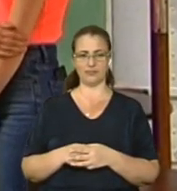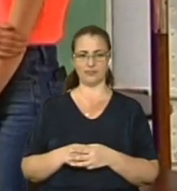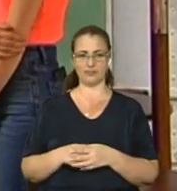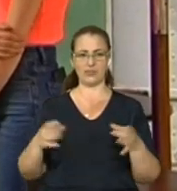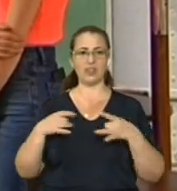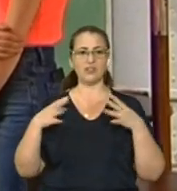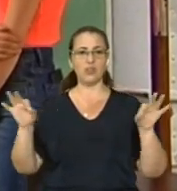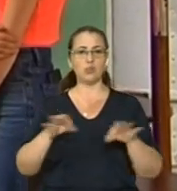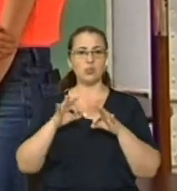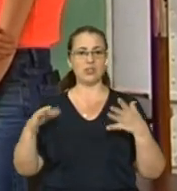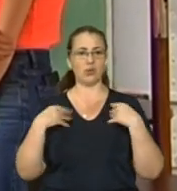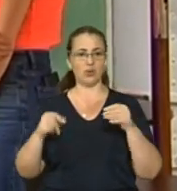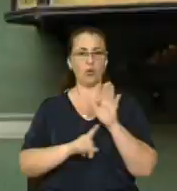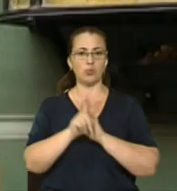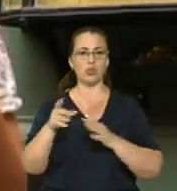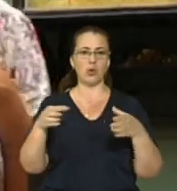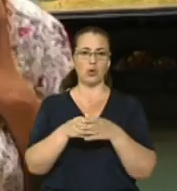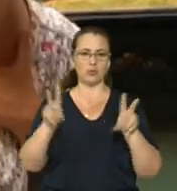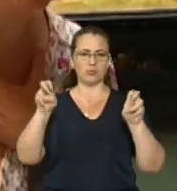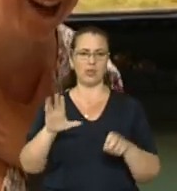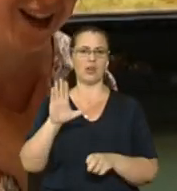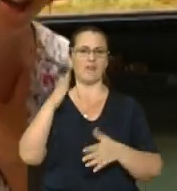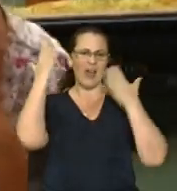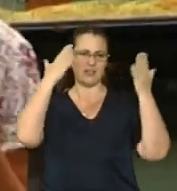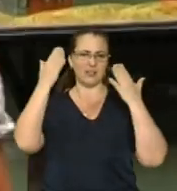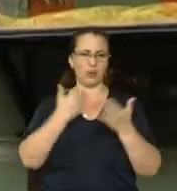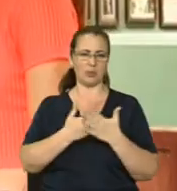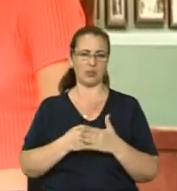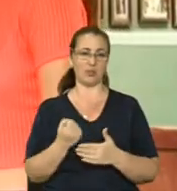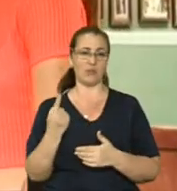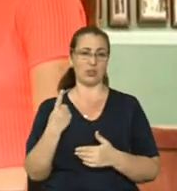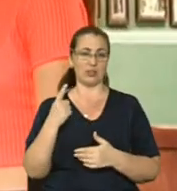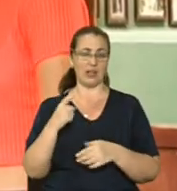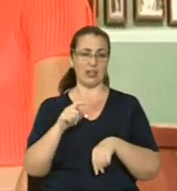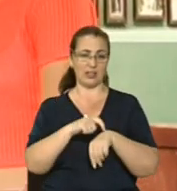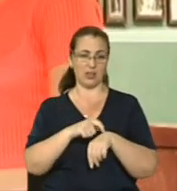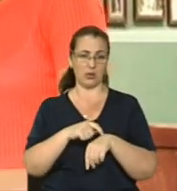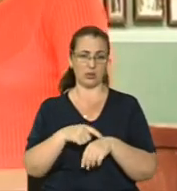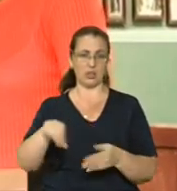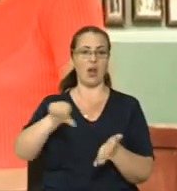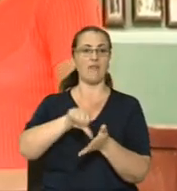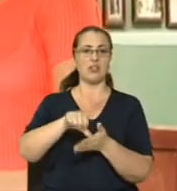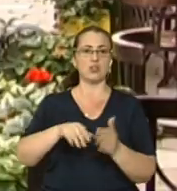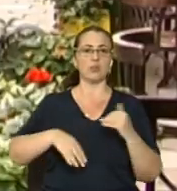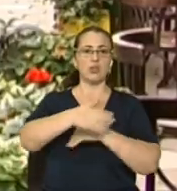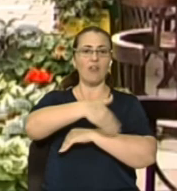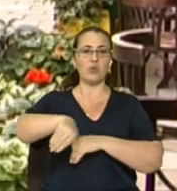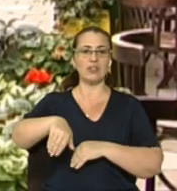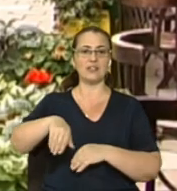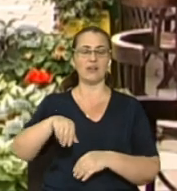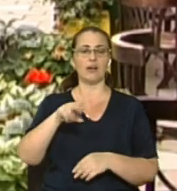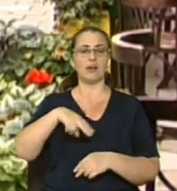Свято музики у Львові розпочав гурт «Весело». Близько 11-ї вони виступили на вулиці Друкарській. Це абсолютно незвичні гармонії,